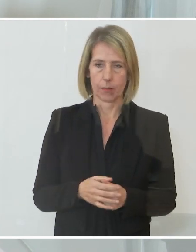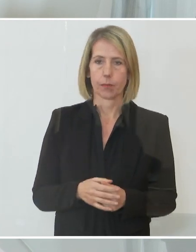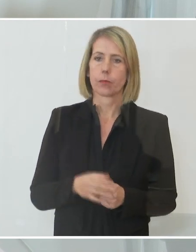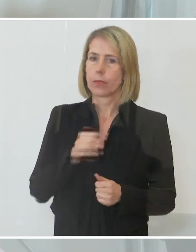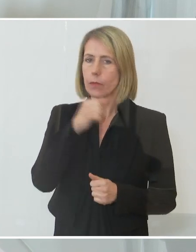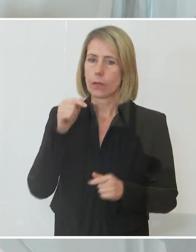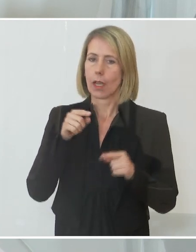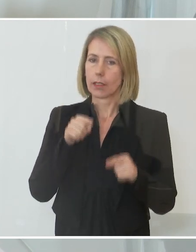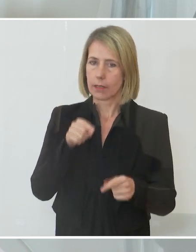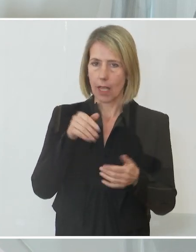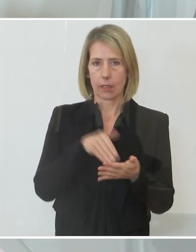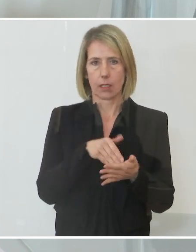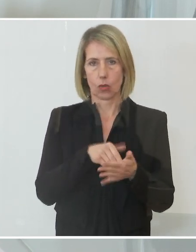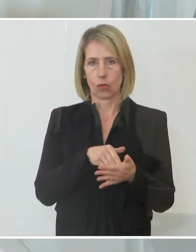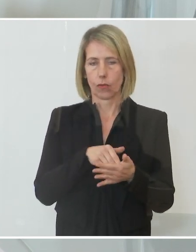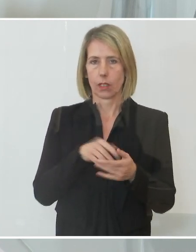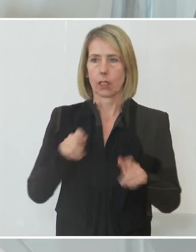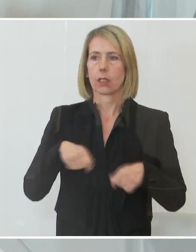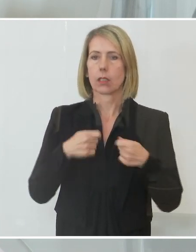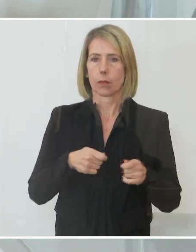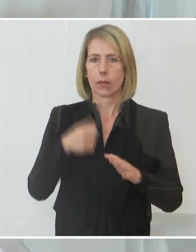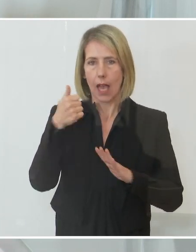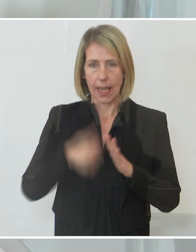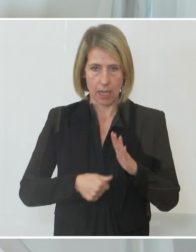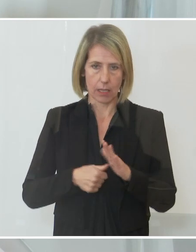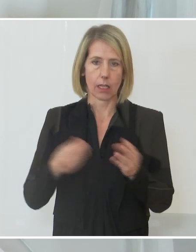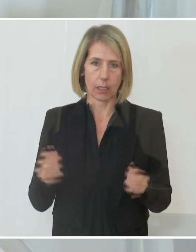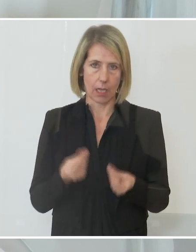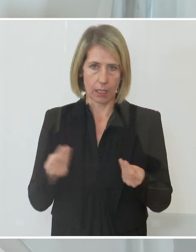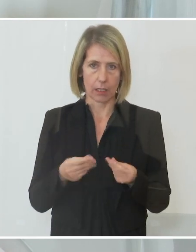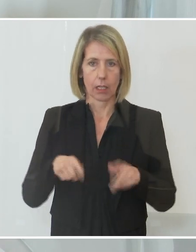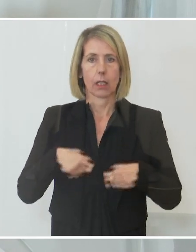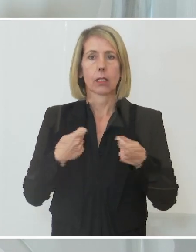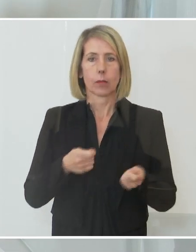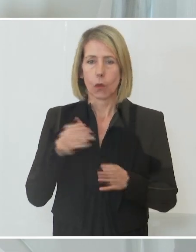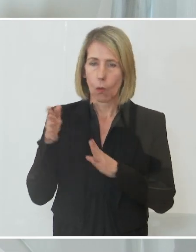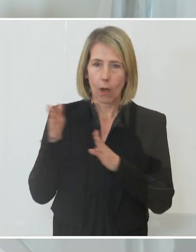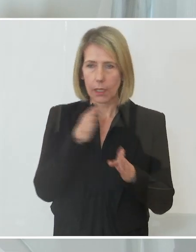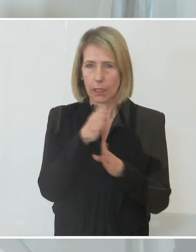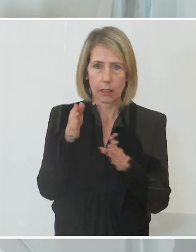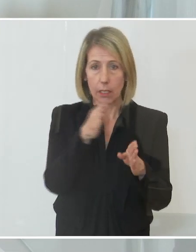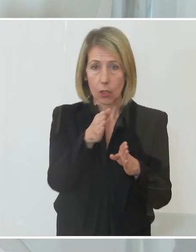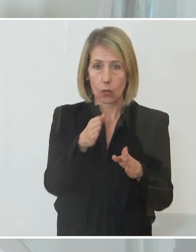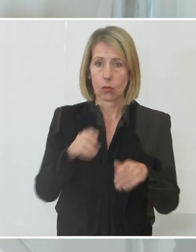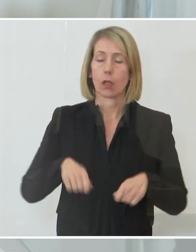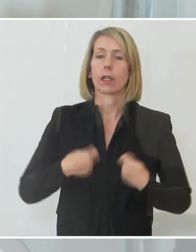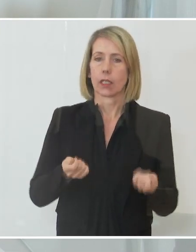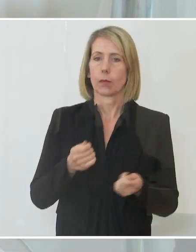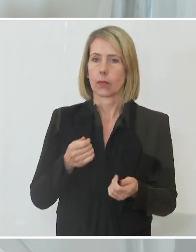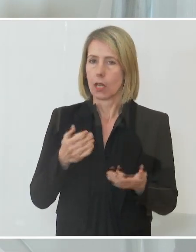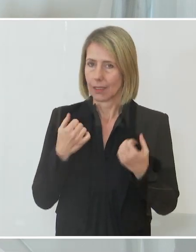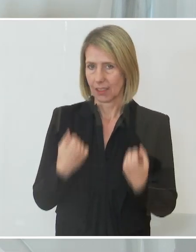ig, damit es hier Einheitlichkeit gibt, damit es hier Orientierung gibt und Sicherheit für die Betroffenen.